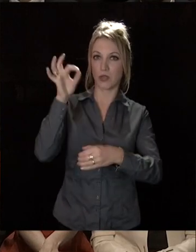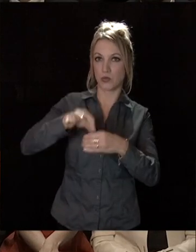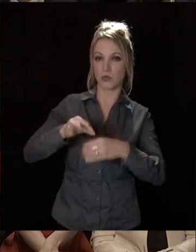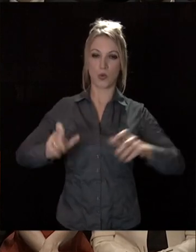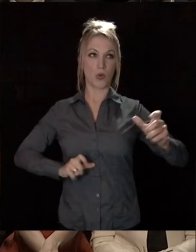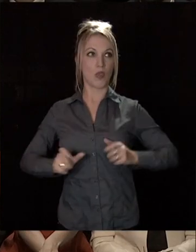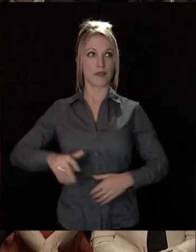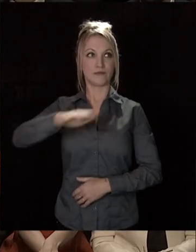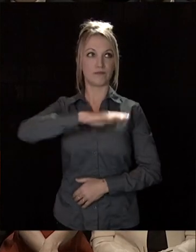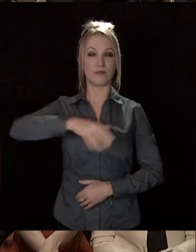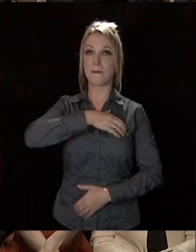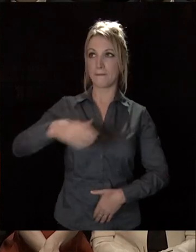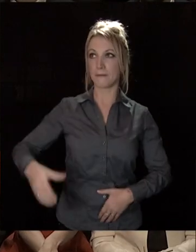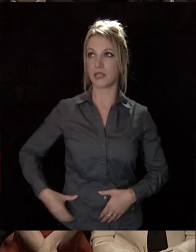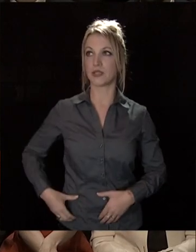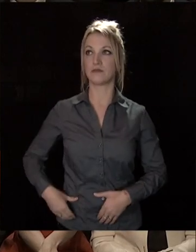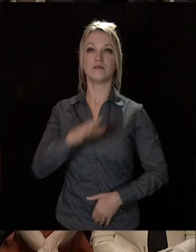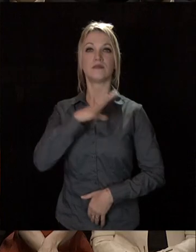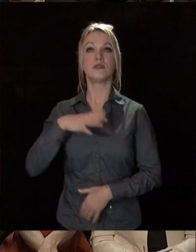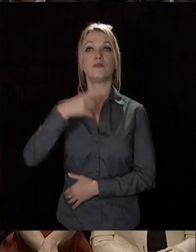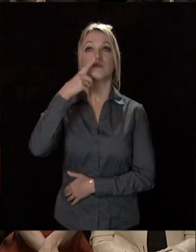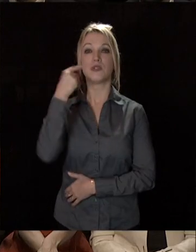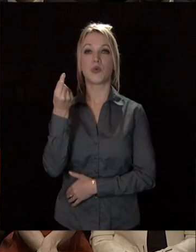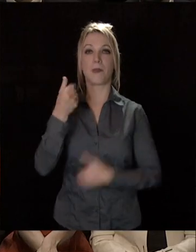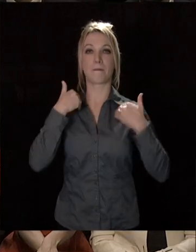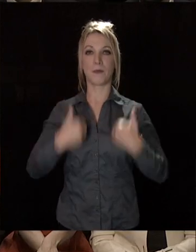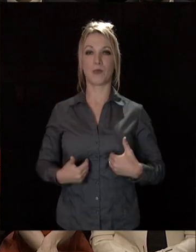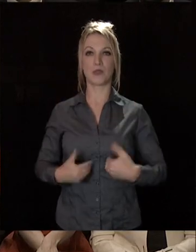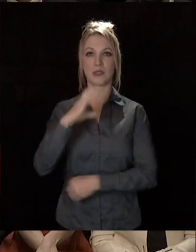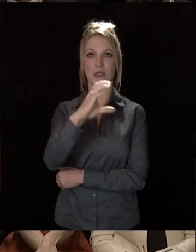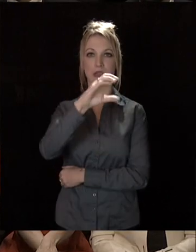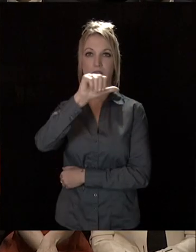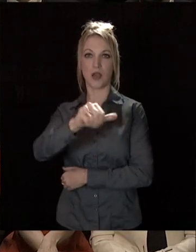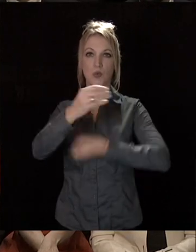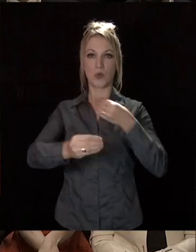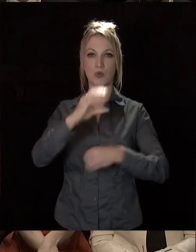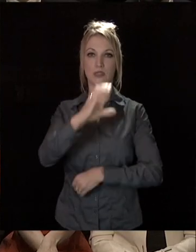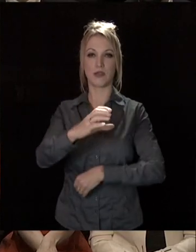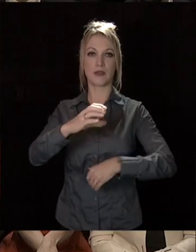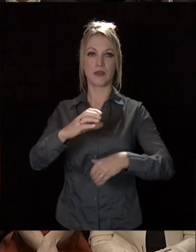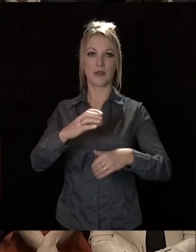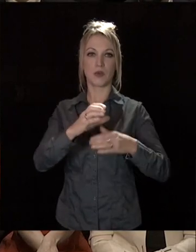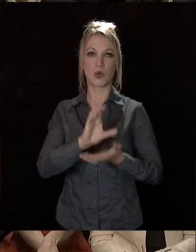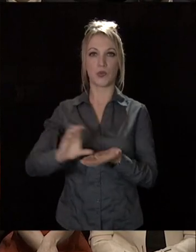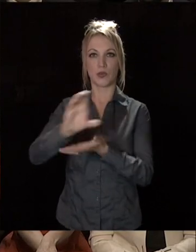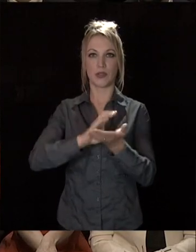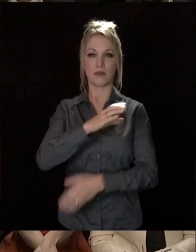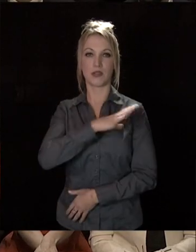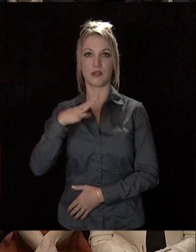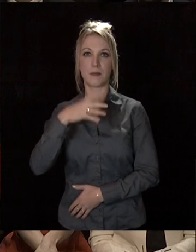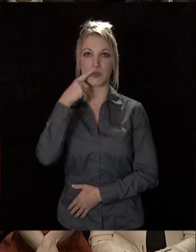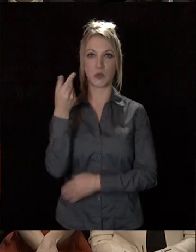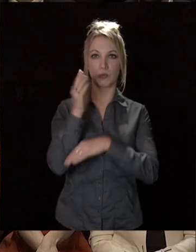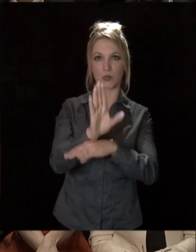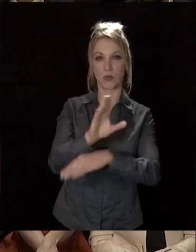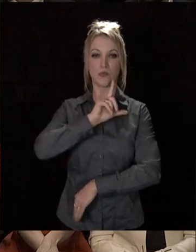collègues maires, mesdames, messieurs les membres du conseil municipal et du conseil communautaire, mesdames, messieurs les représentants des